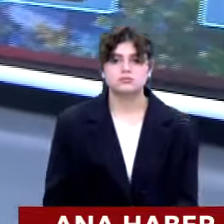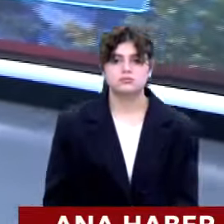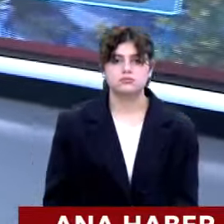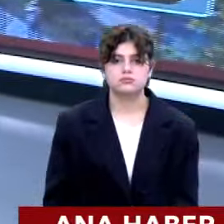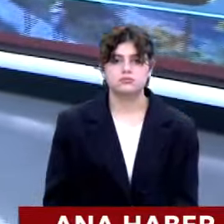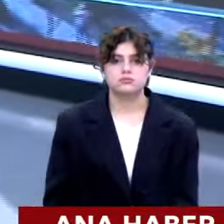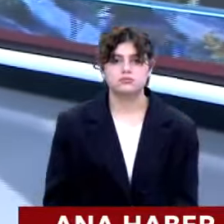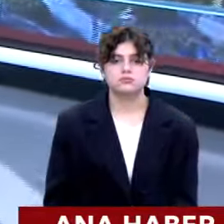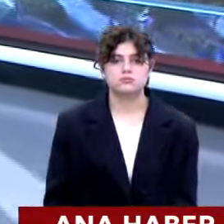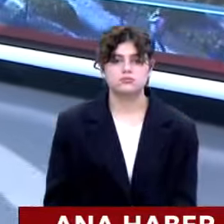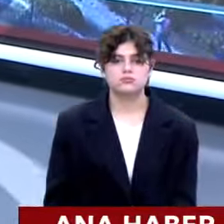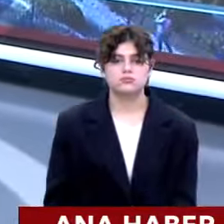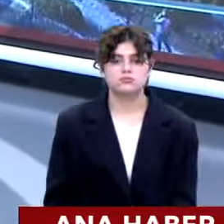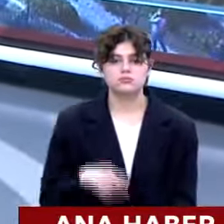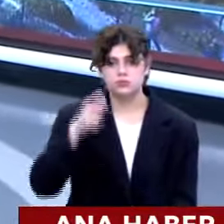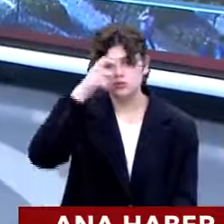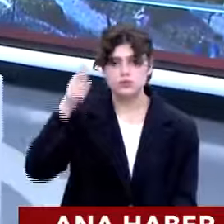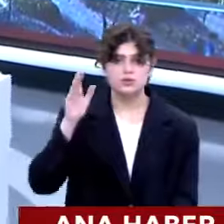böyle Türkiye Statistik Kurumu'nun bize anlattığı rakamlar. Şimdi